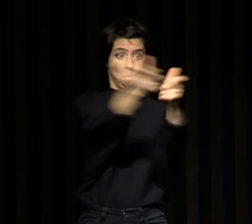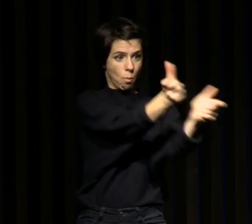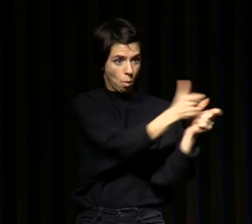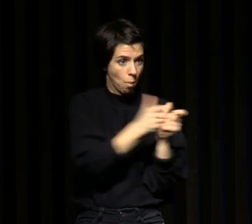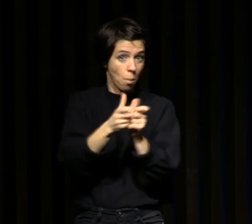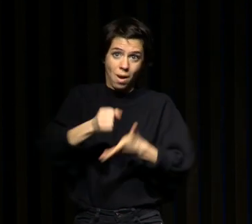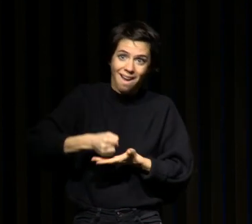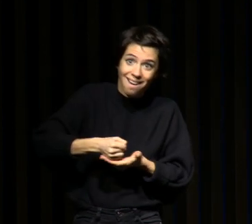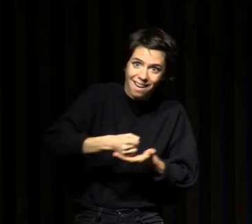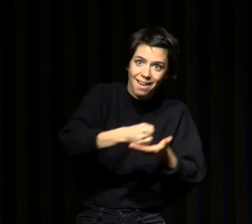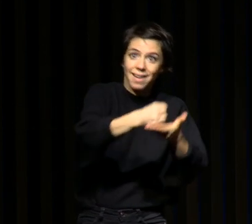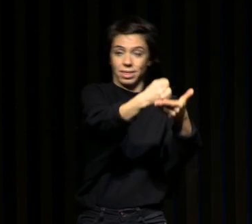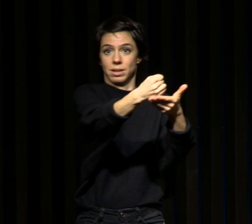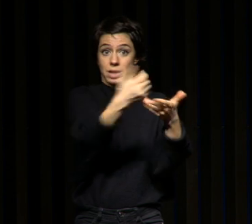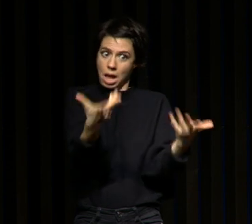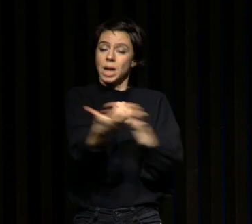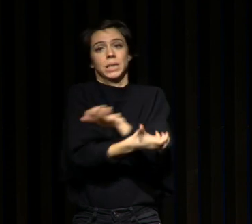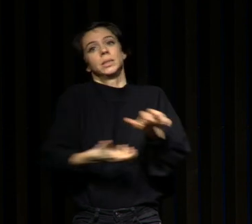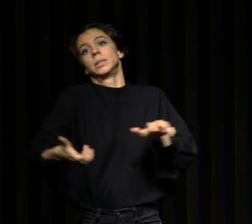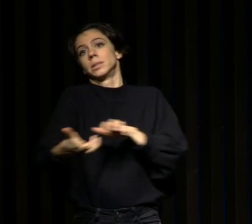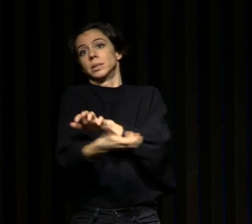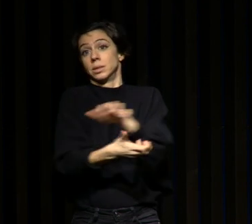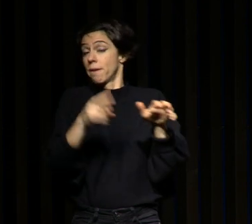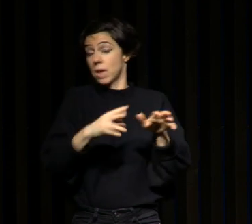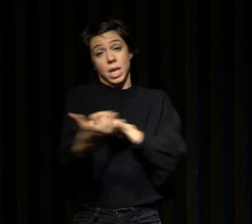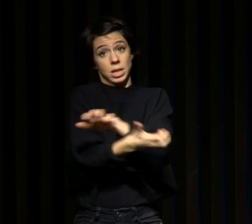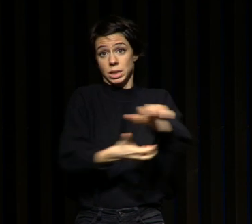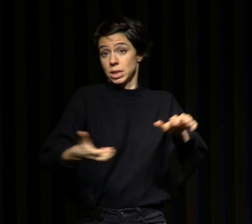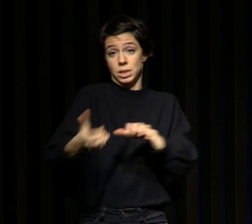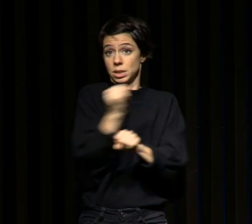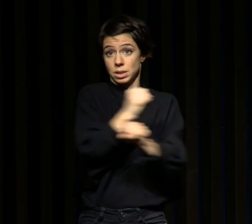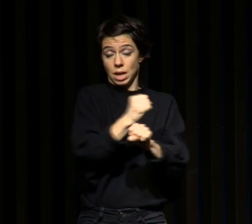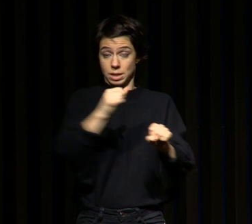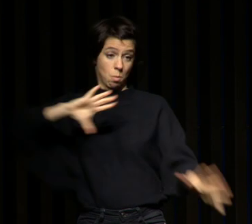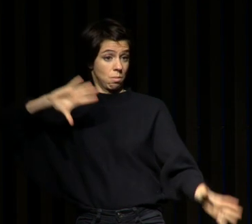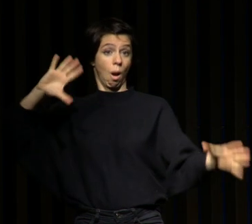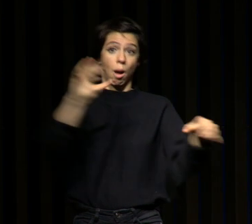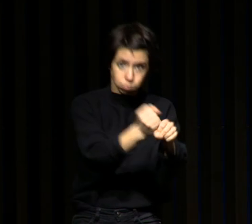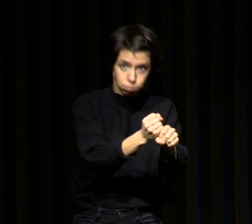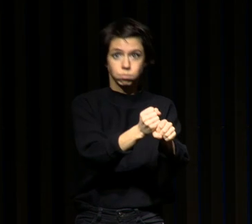passer cette période très critique en termes de stress psychosocial alors